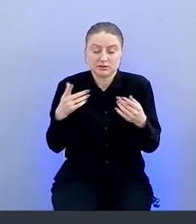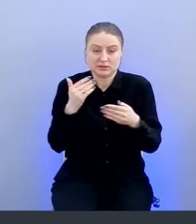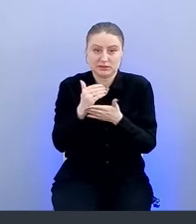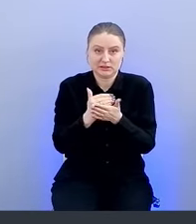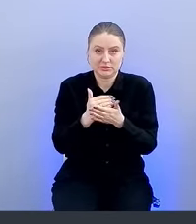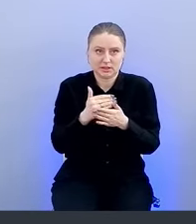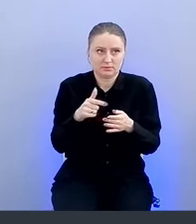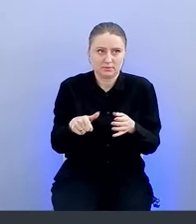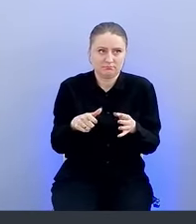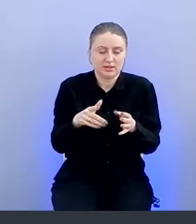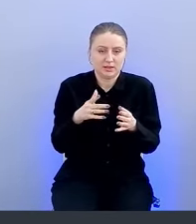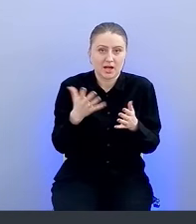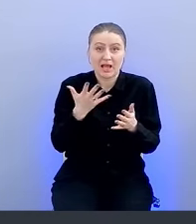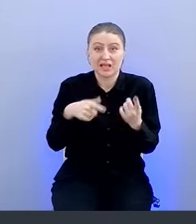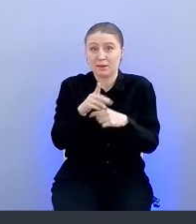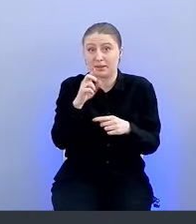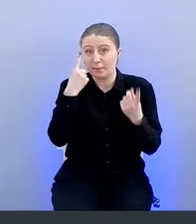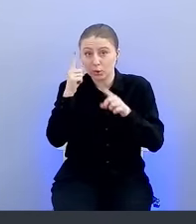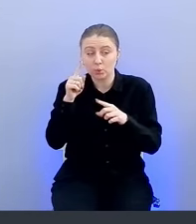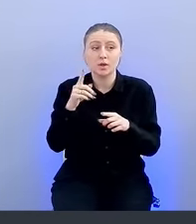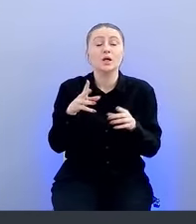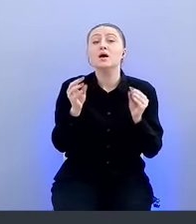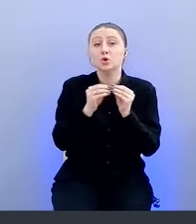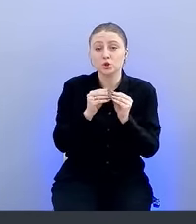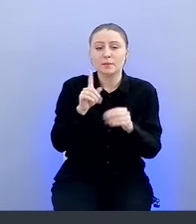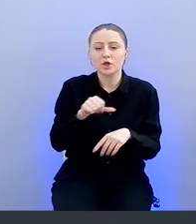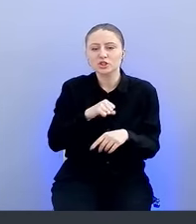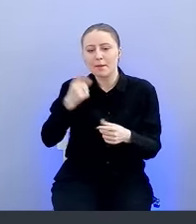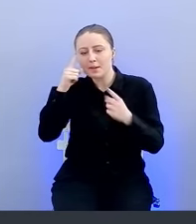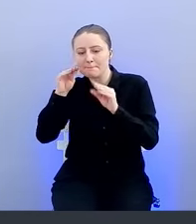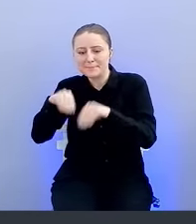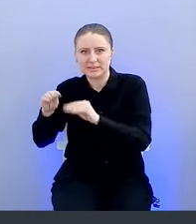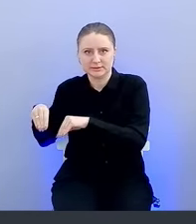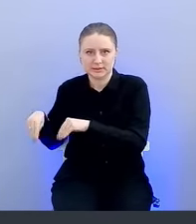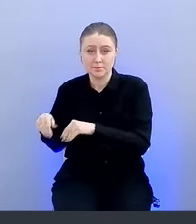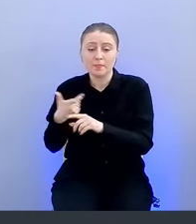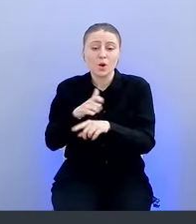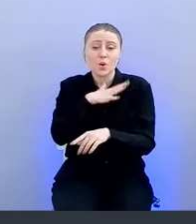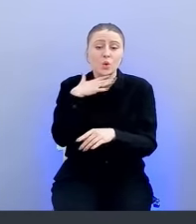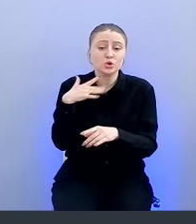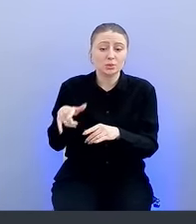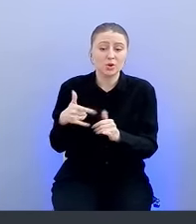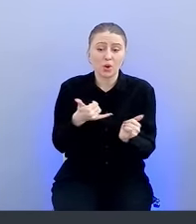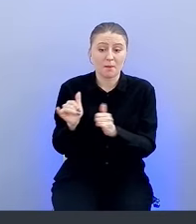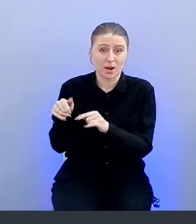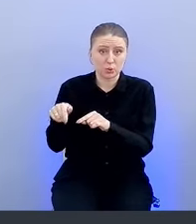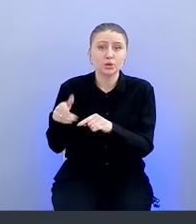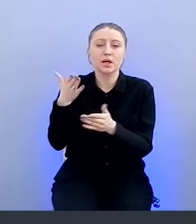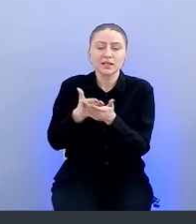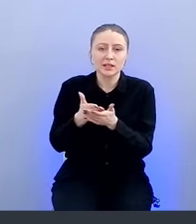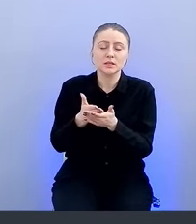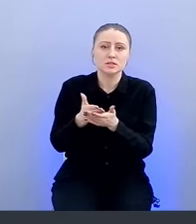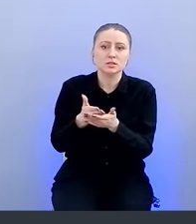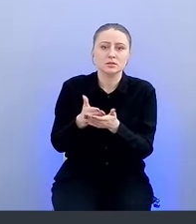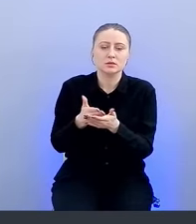какие только ни придумаем, в том числе и самописные. То есть в очень многих продуктах есть прям